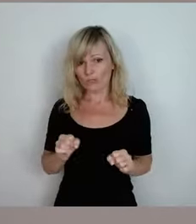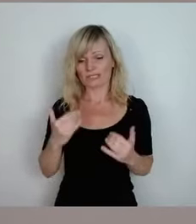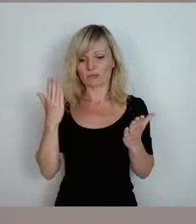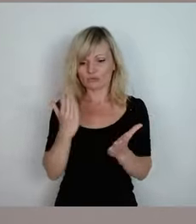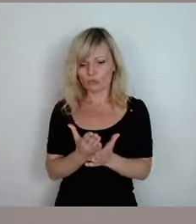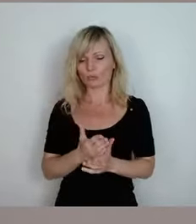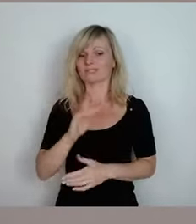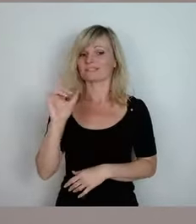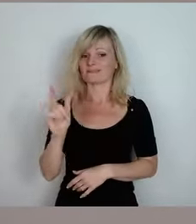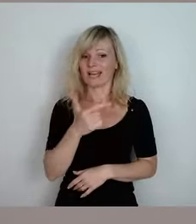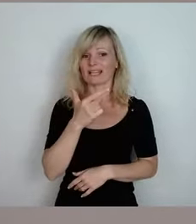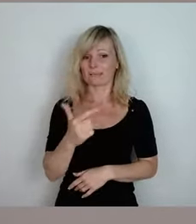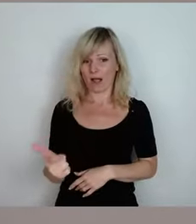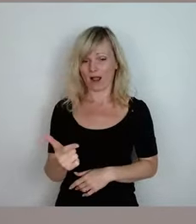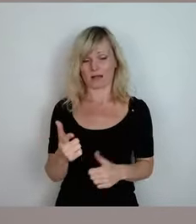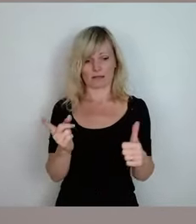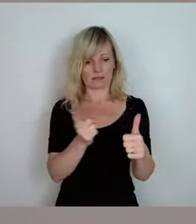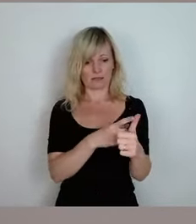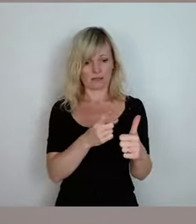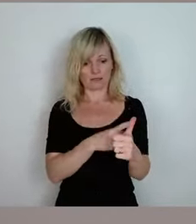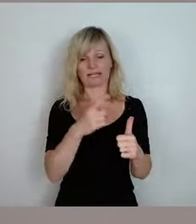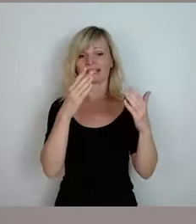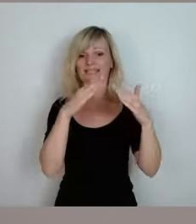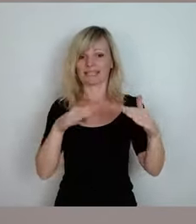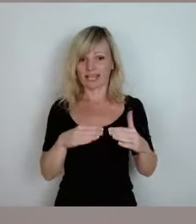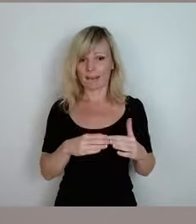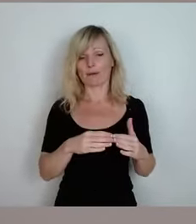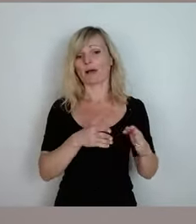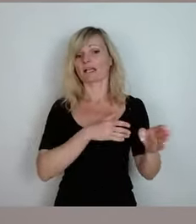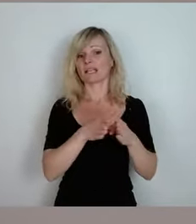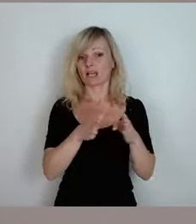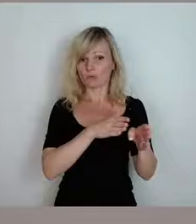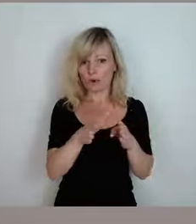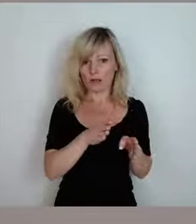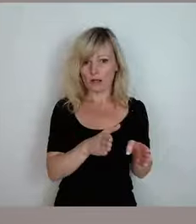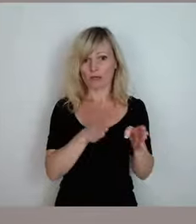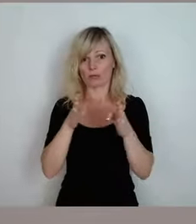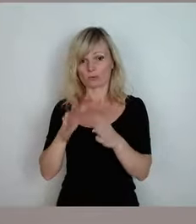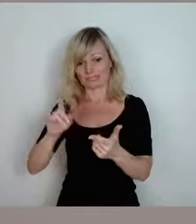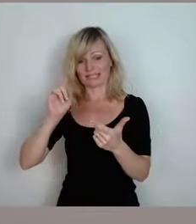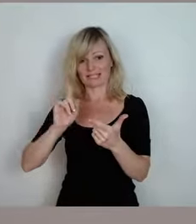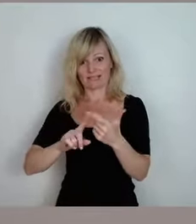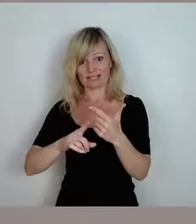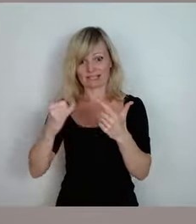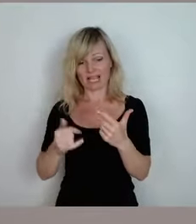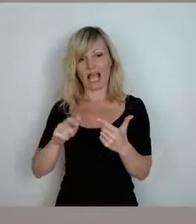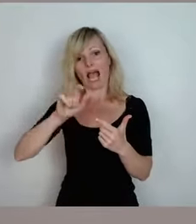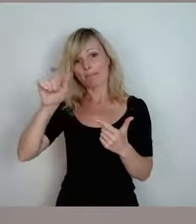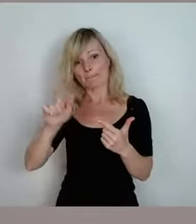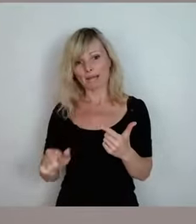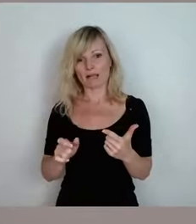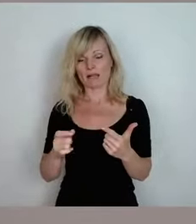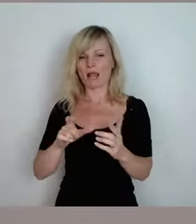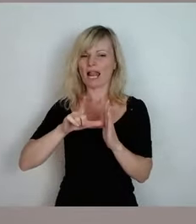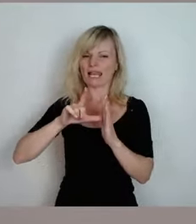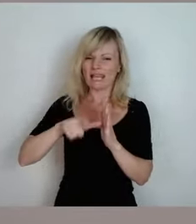einmal im Dezember, Januar und einmal jetzt auch im April an die Leistungsfähigkeiten des